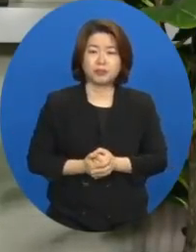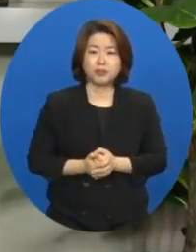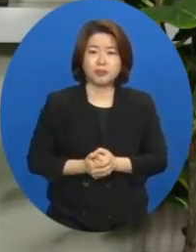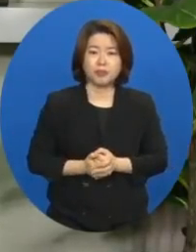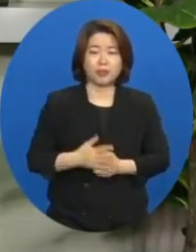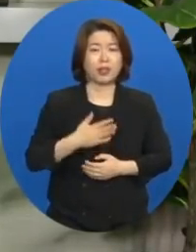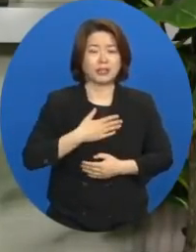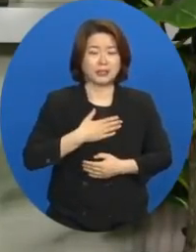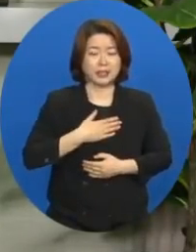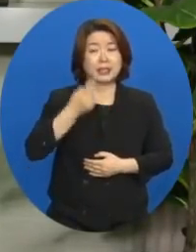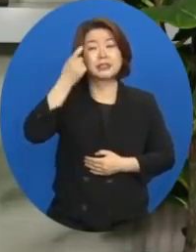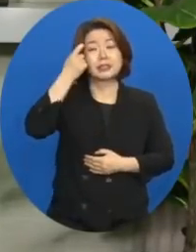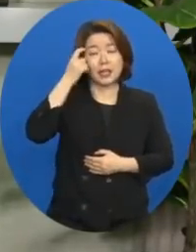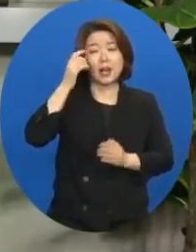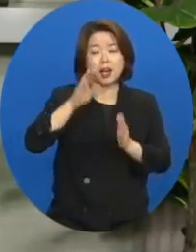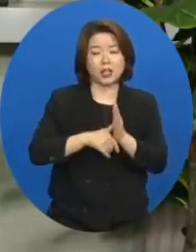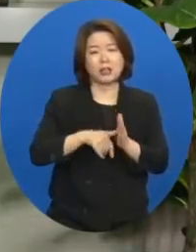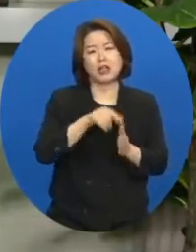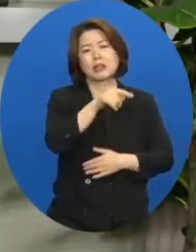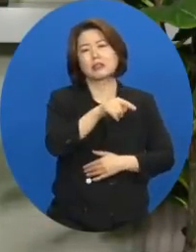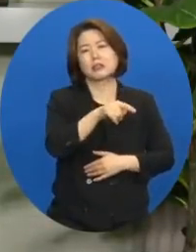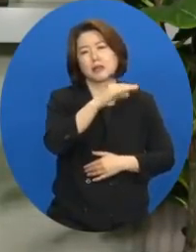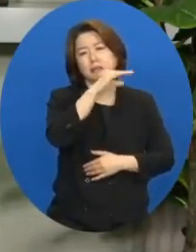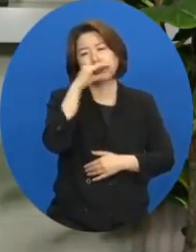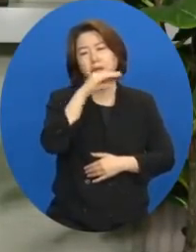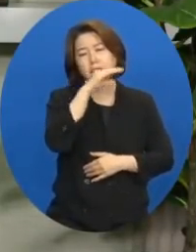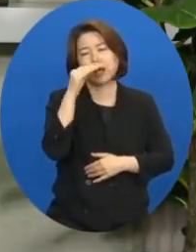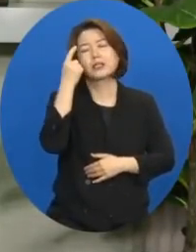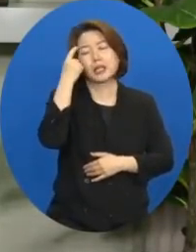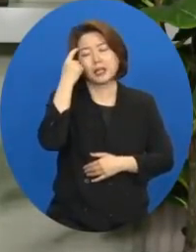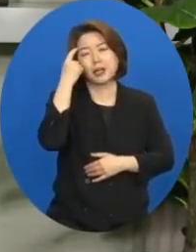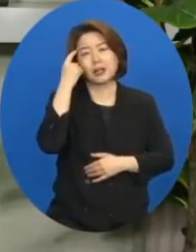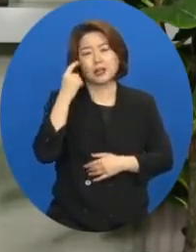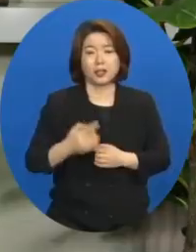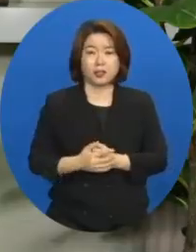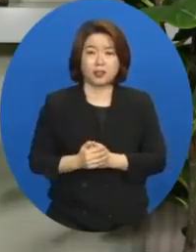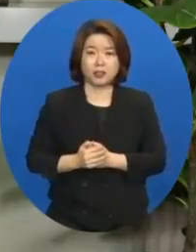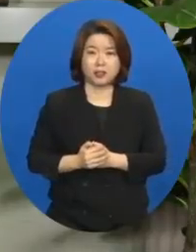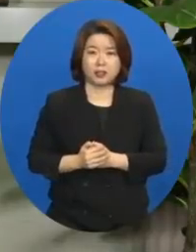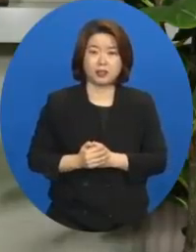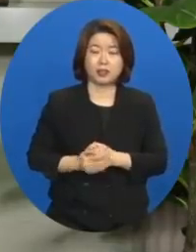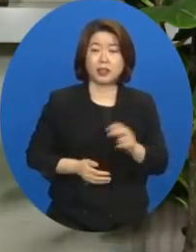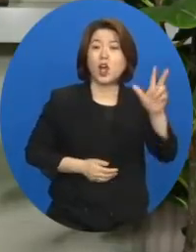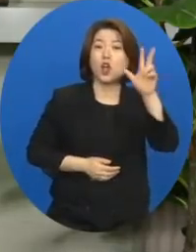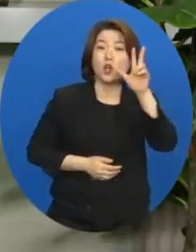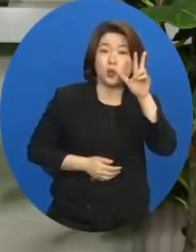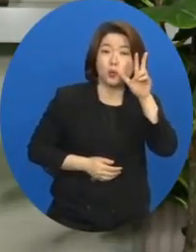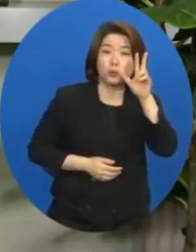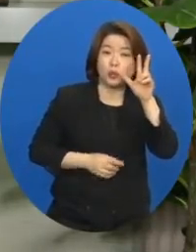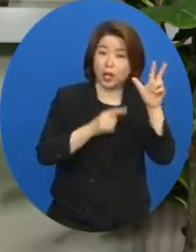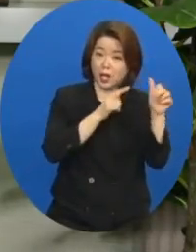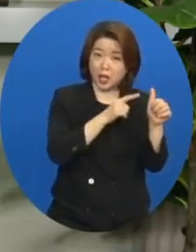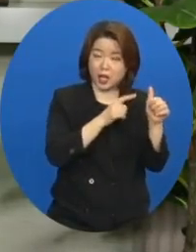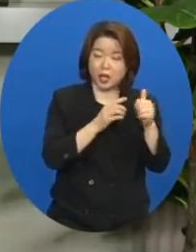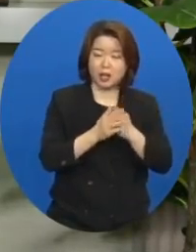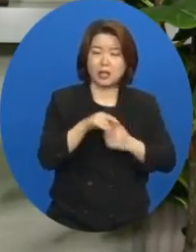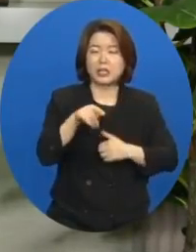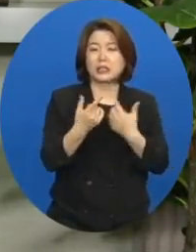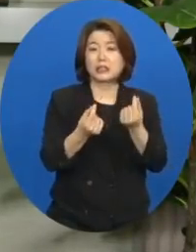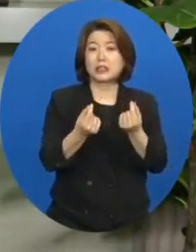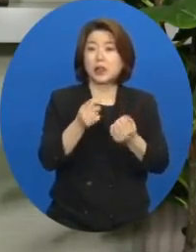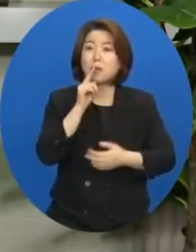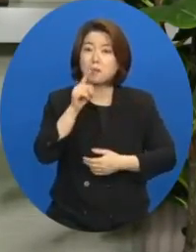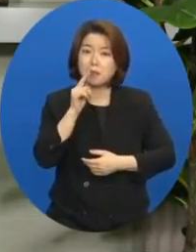제가 생각하기에는 그게 옳았었어요. 여러분, 여수와야말로 그런 말을